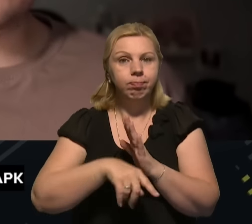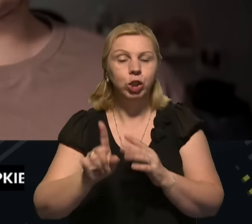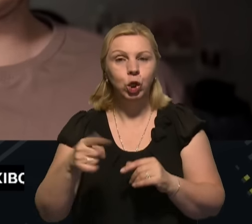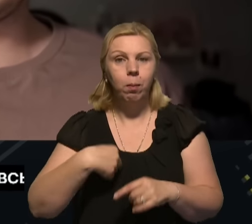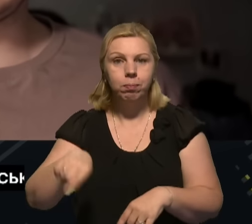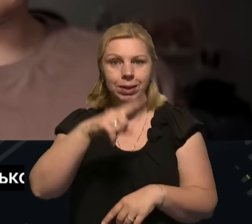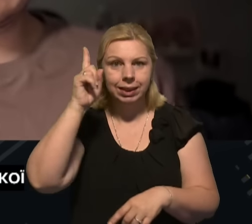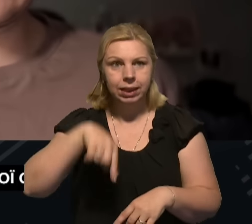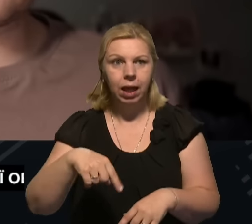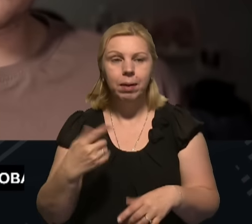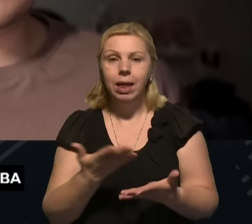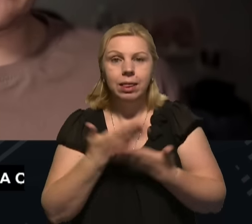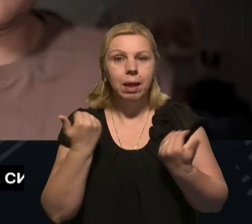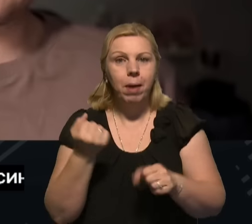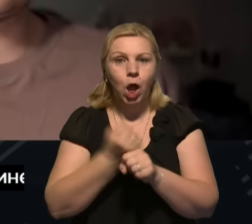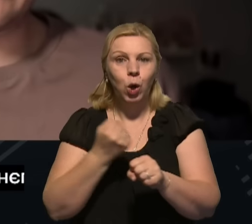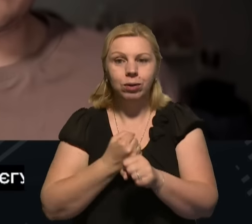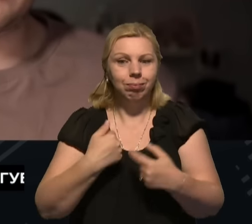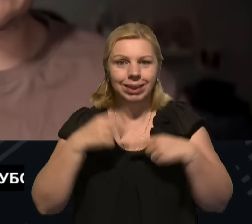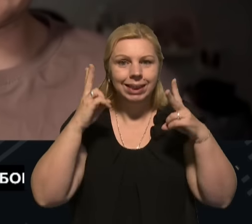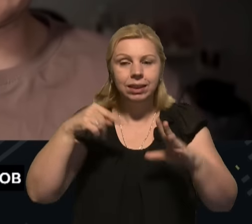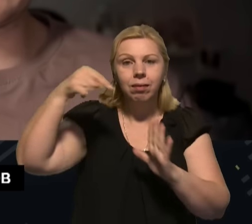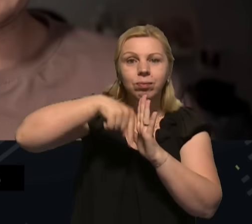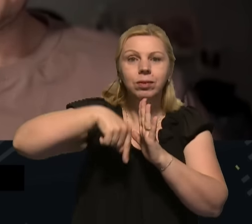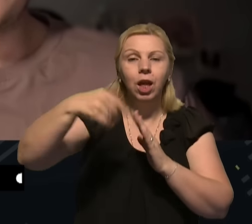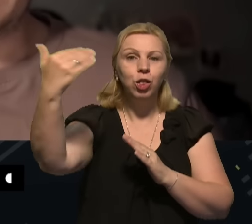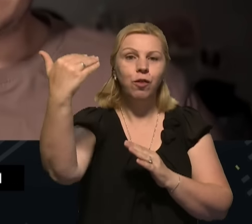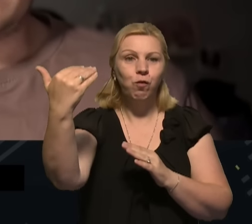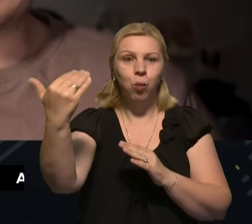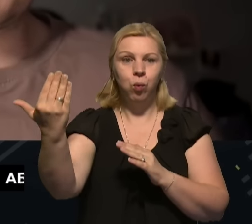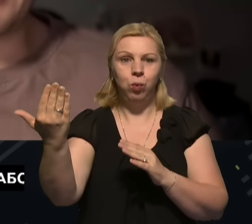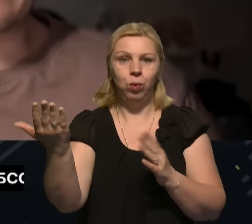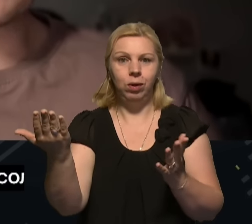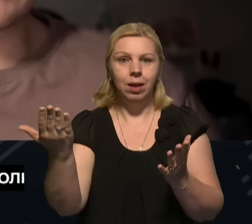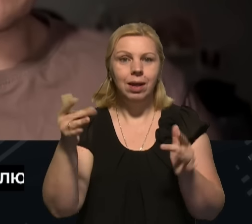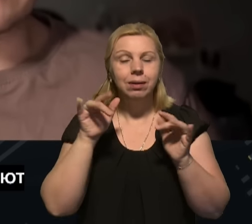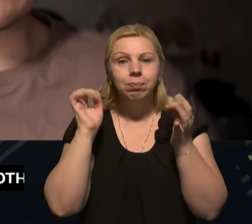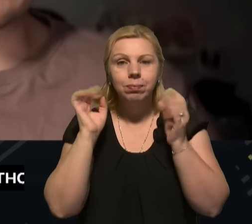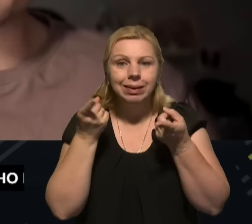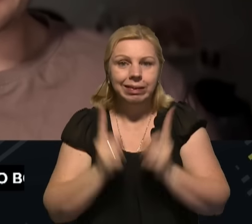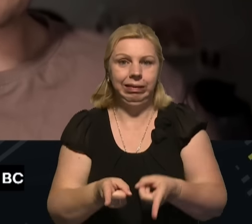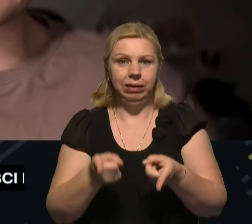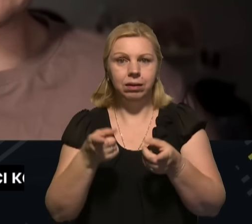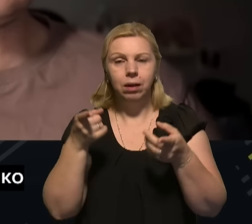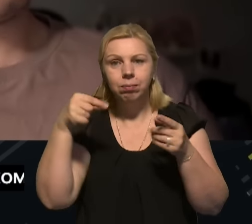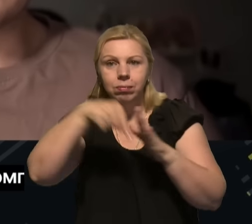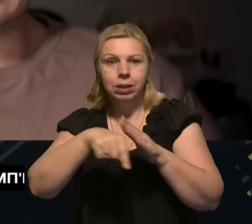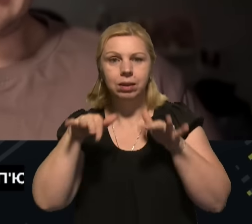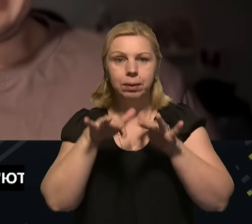знаємо, тому що не є розробниками, ми не знаємо їхніх справжніх справ.